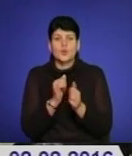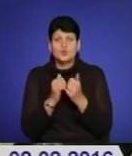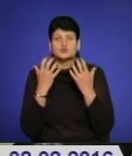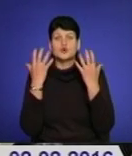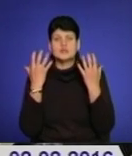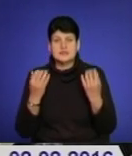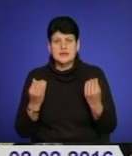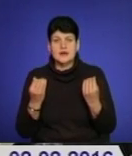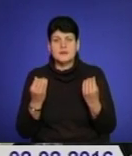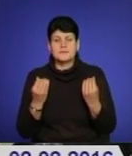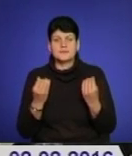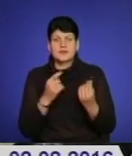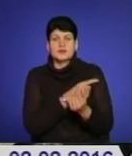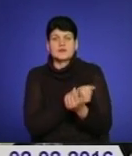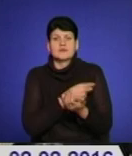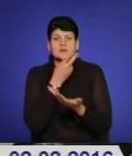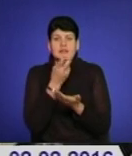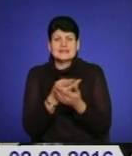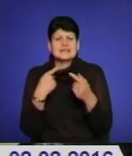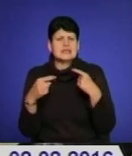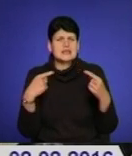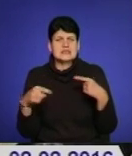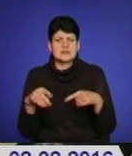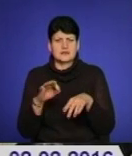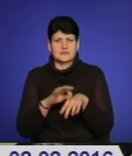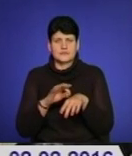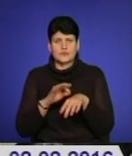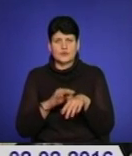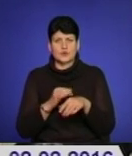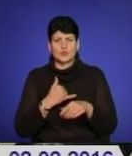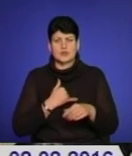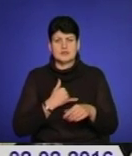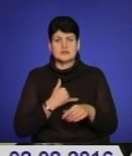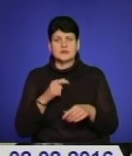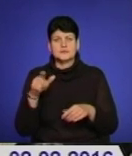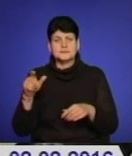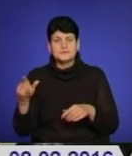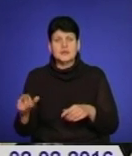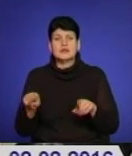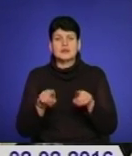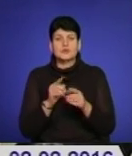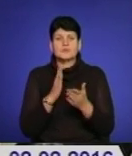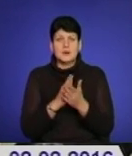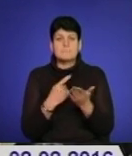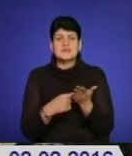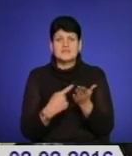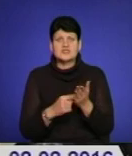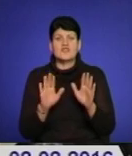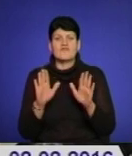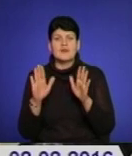госпіталізуються з різними діагнозами в нас хворі. Так само ми маємо підтверджені випадки